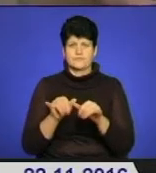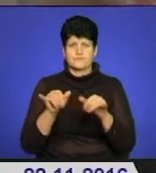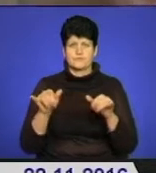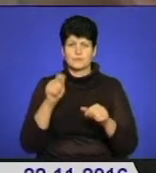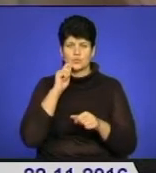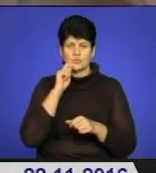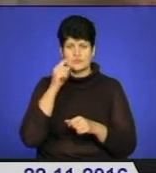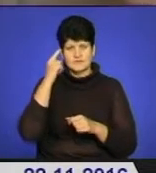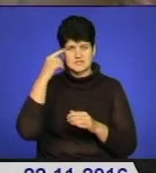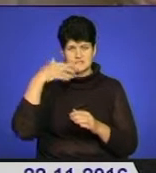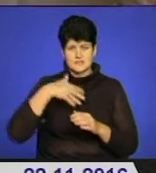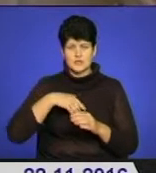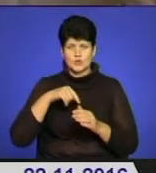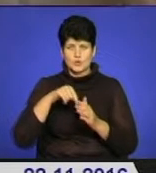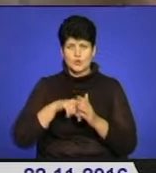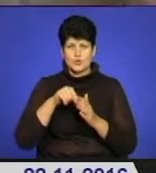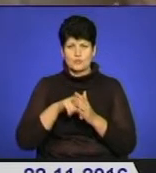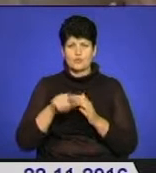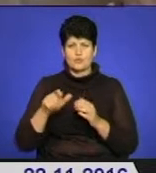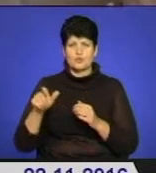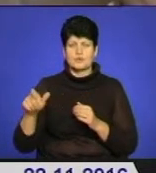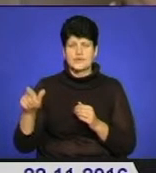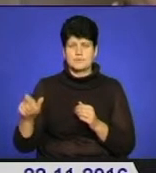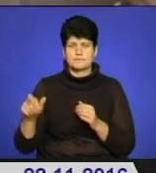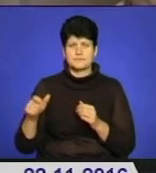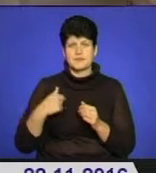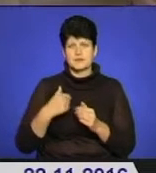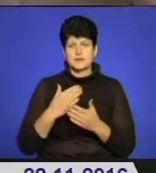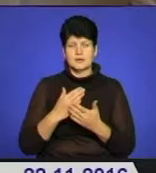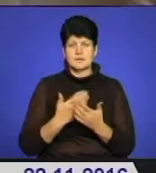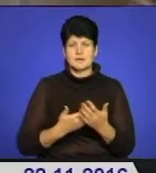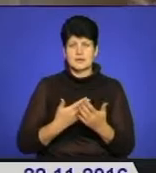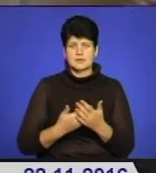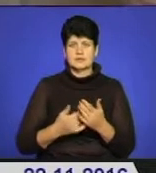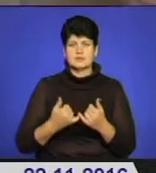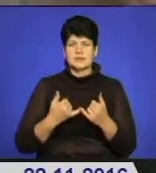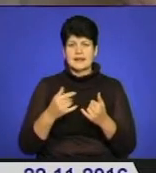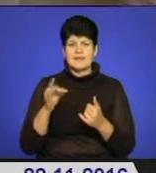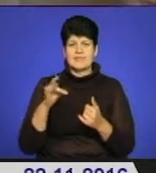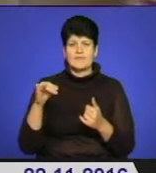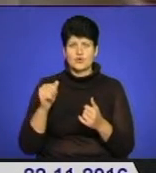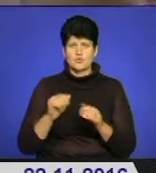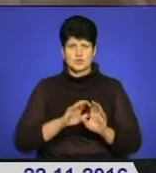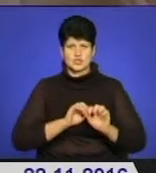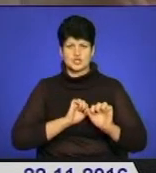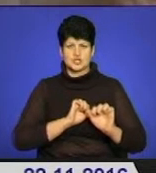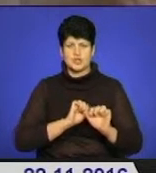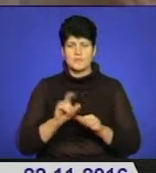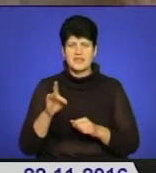через 50 років, коли історики, аналітики будуть аналізувати ці події, вони скажуть, що це була велика,